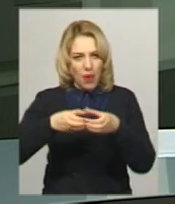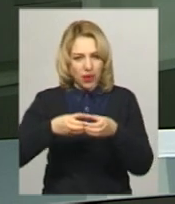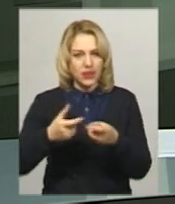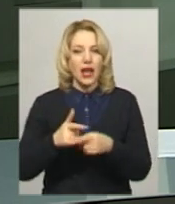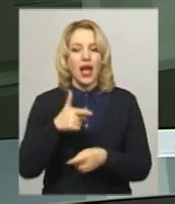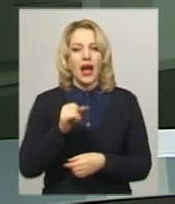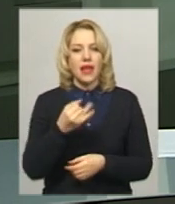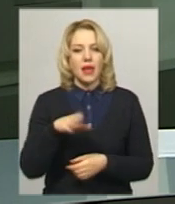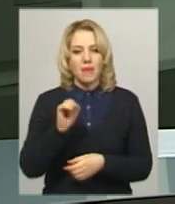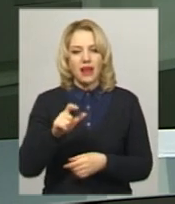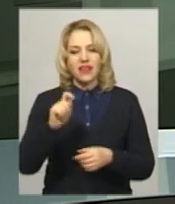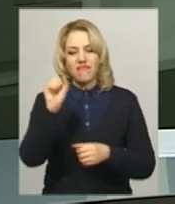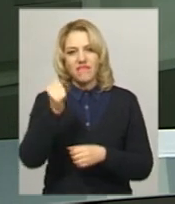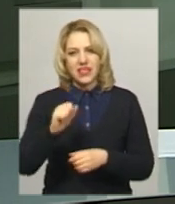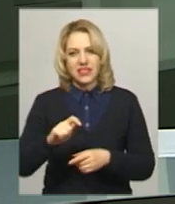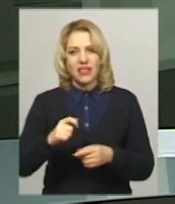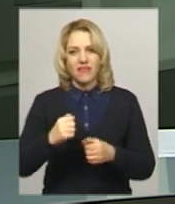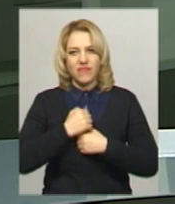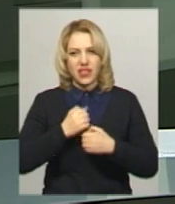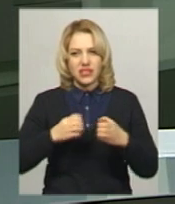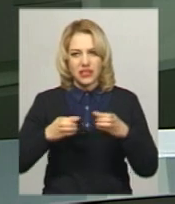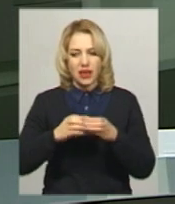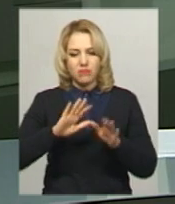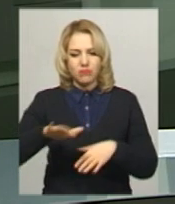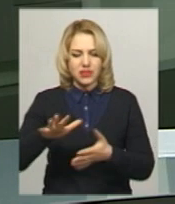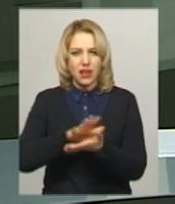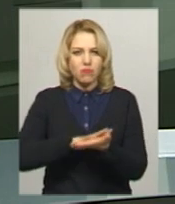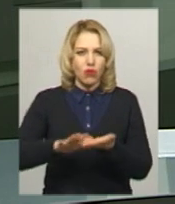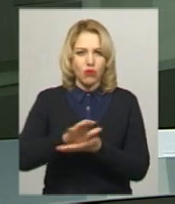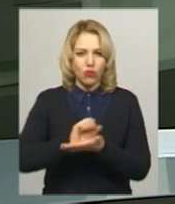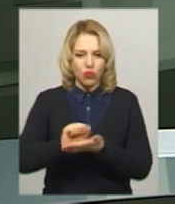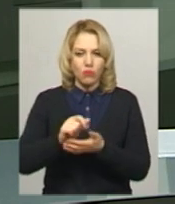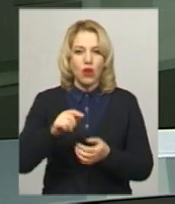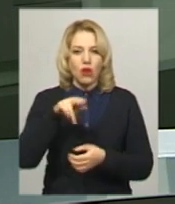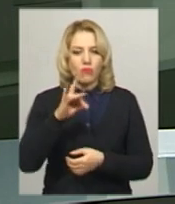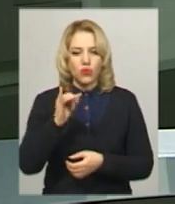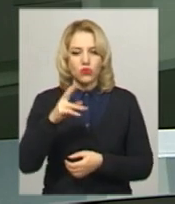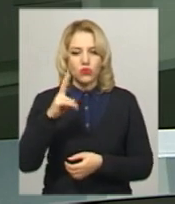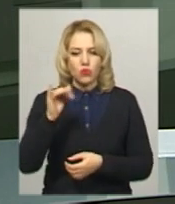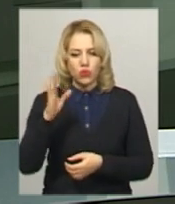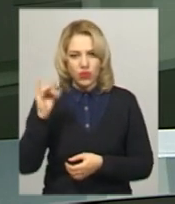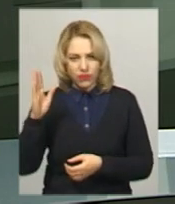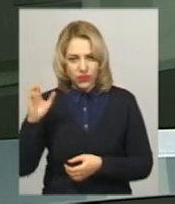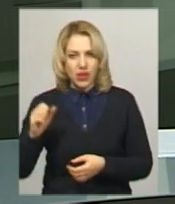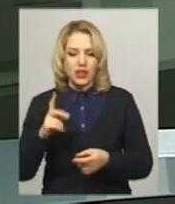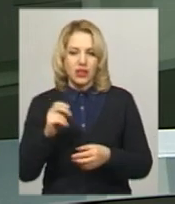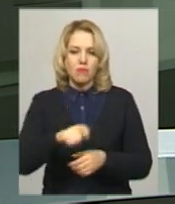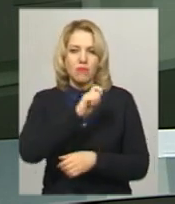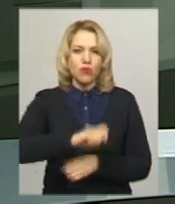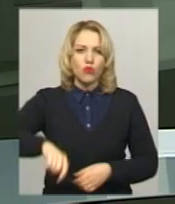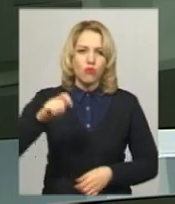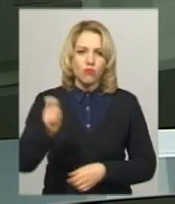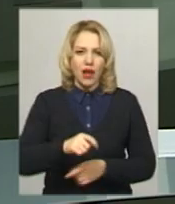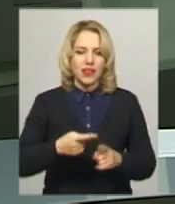гайдамаки війська Івана Семесенка після погрому в Проскурові дісталися в Вельштина, теперішнього Гвардійського, та порубали шаблями